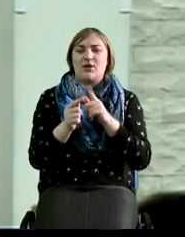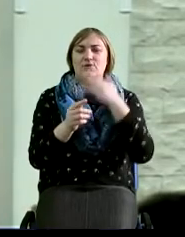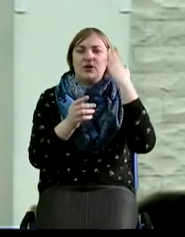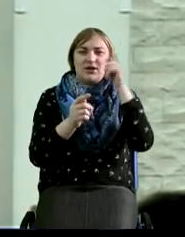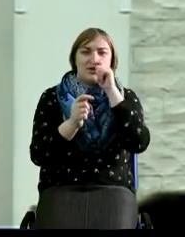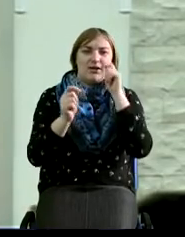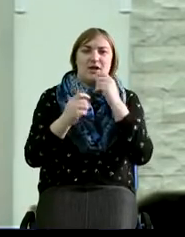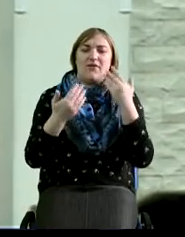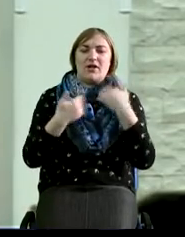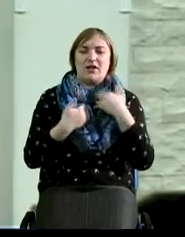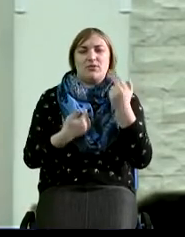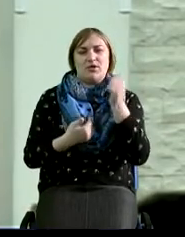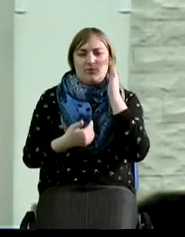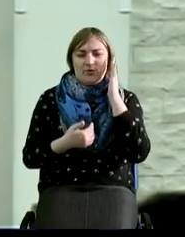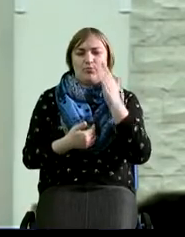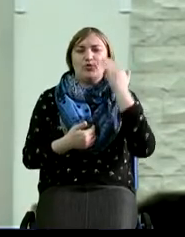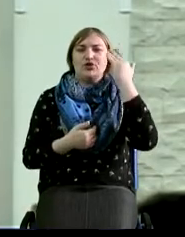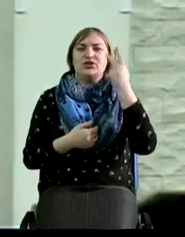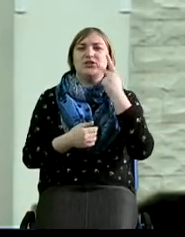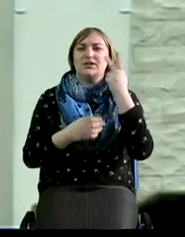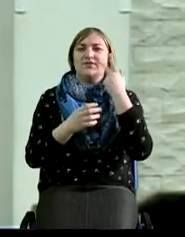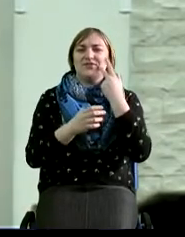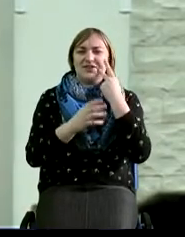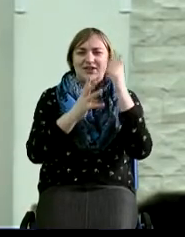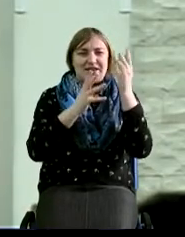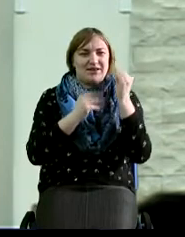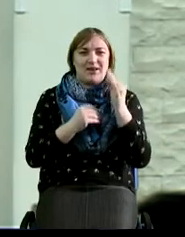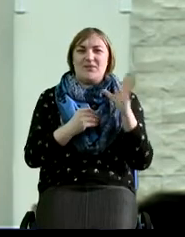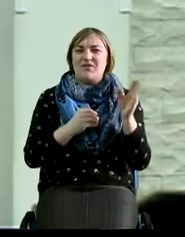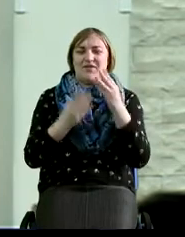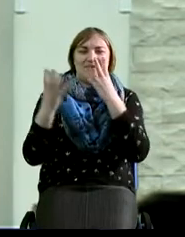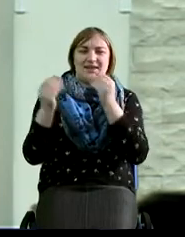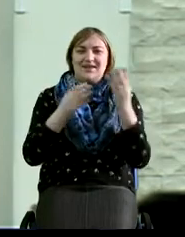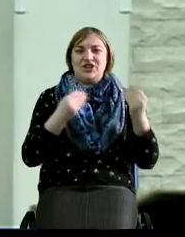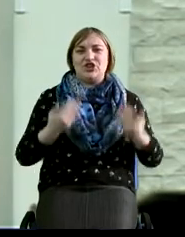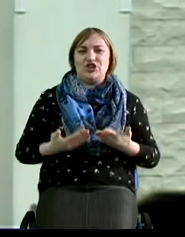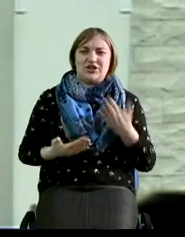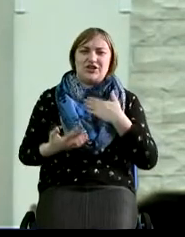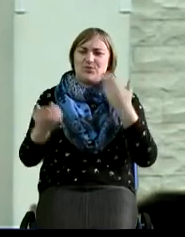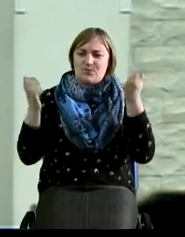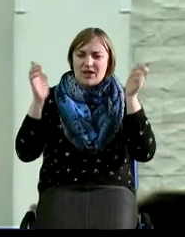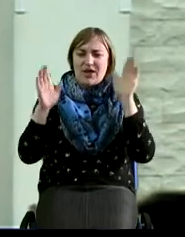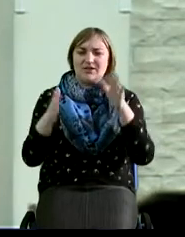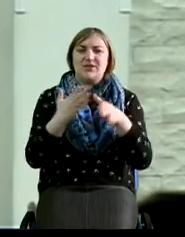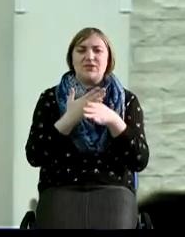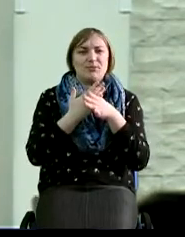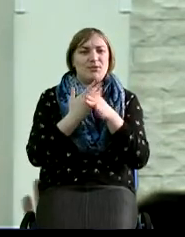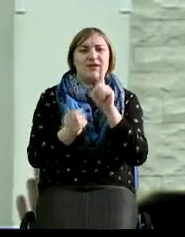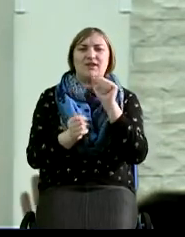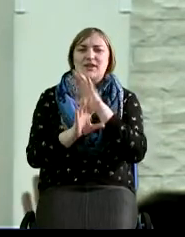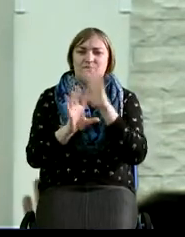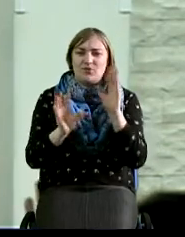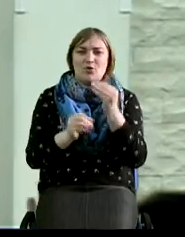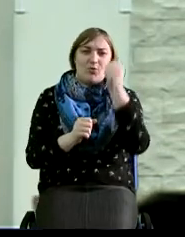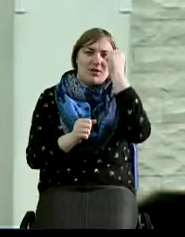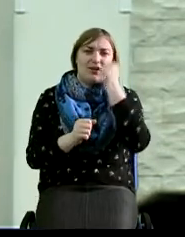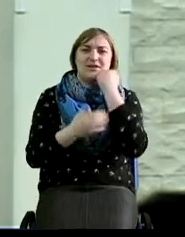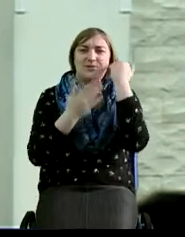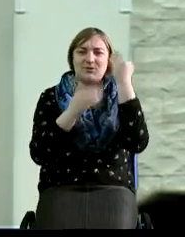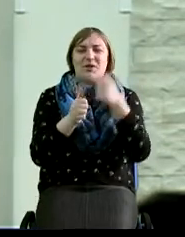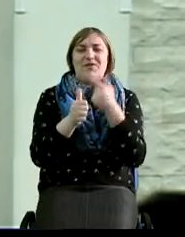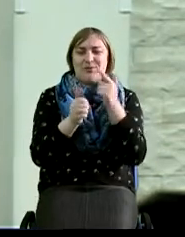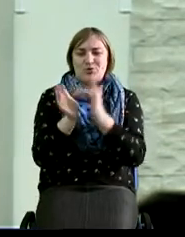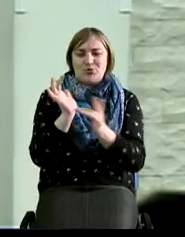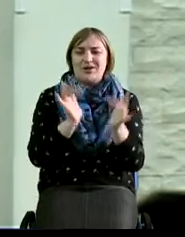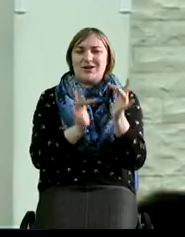даровал нам. Да пребудешь Ты с нами всегда во все дни жизни нашей. Благослови, помоги, за все Тебя благодарим. Во